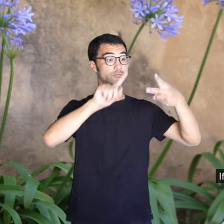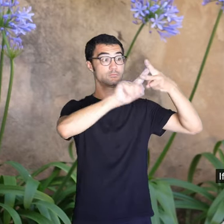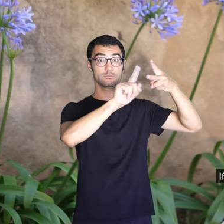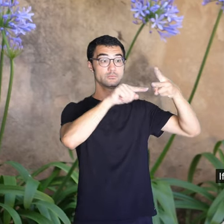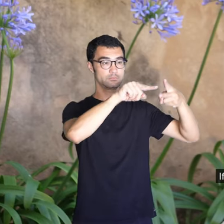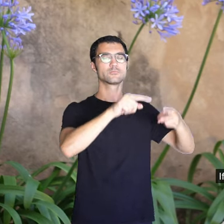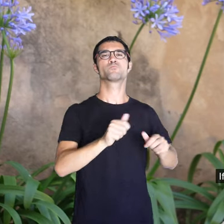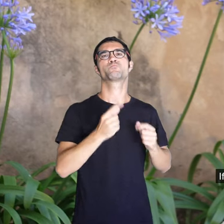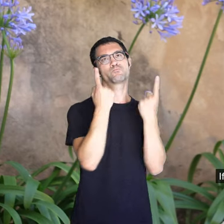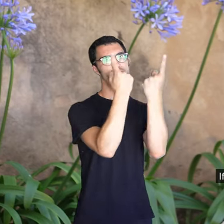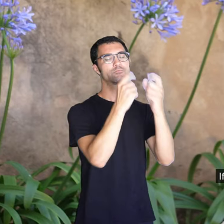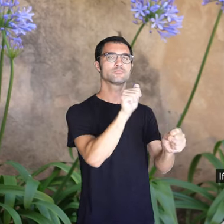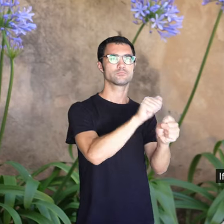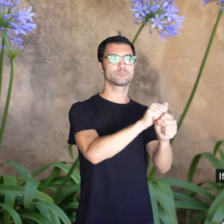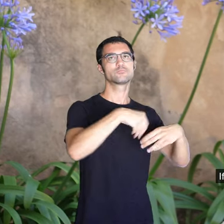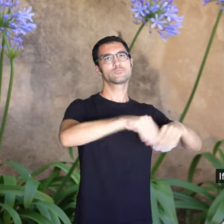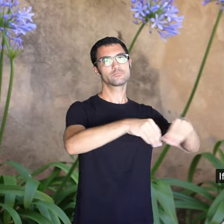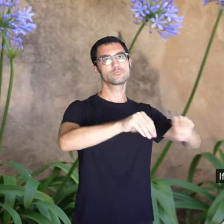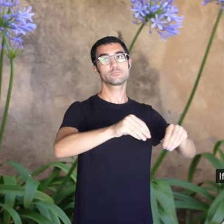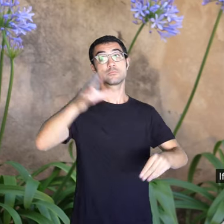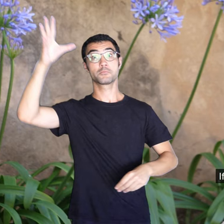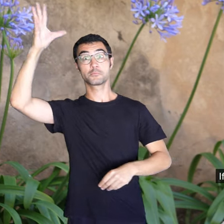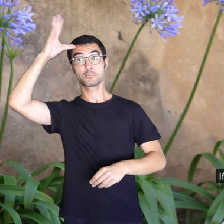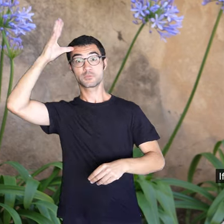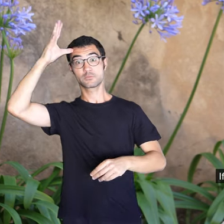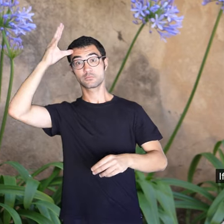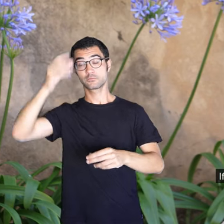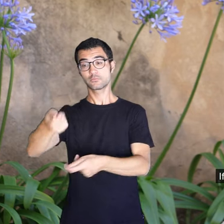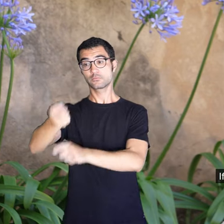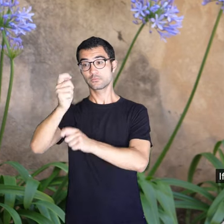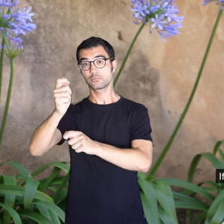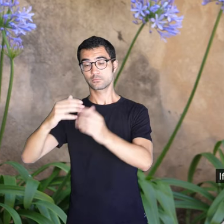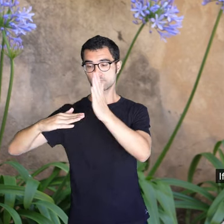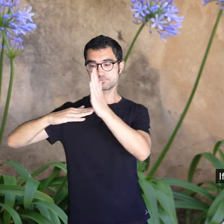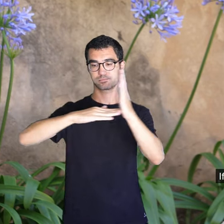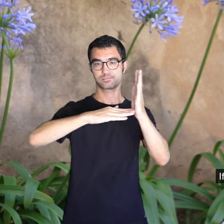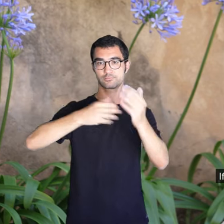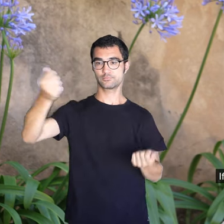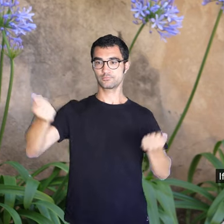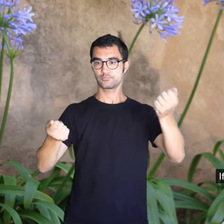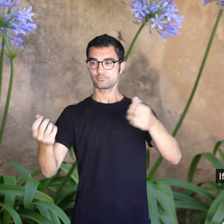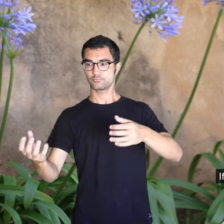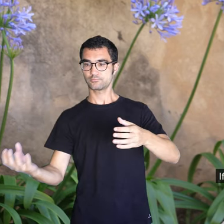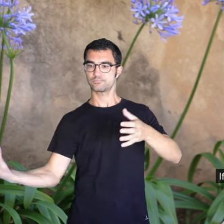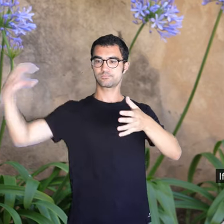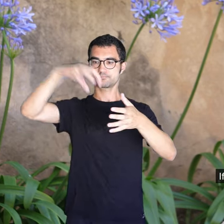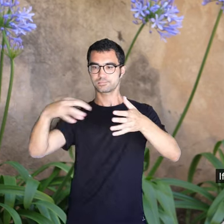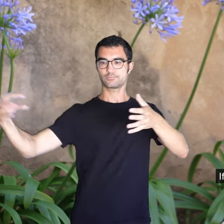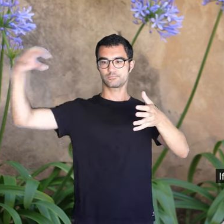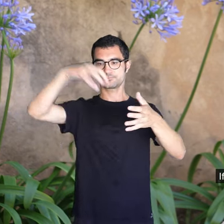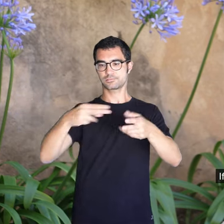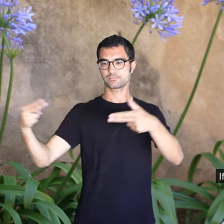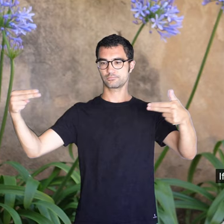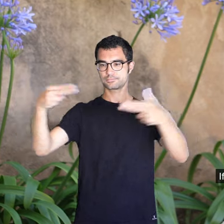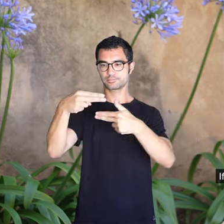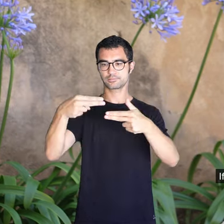Mon pare el posaven dins d'una furgoneta que hi havia, en la tramvia, i el m'ho aduem cap